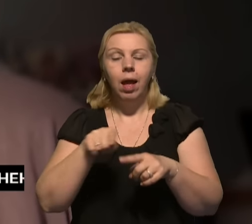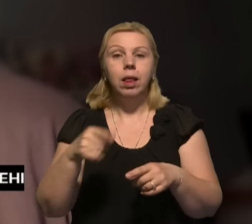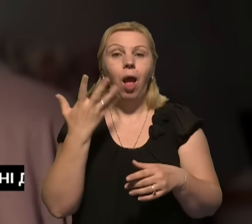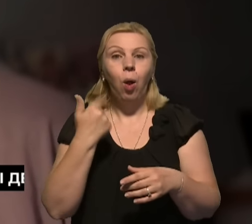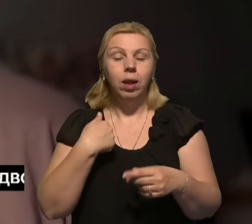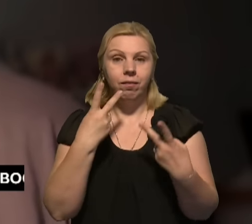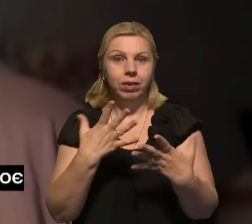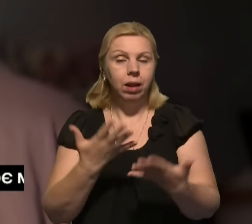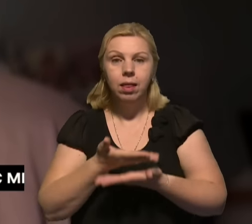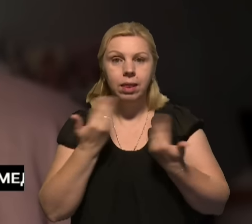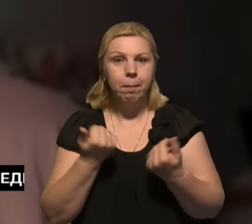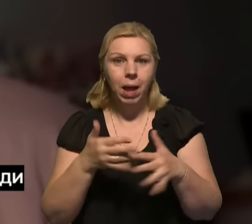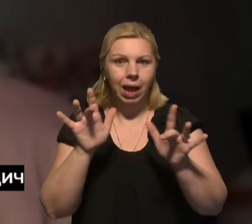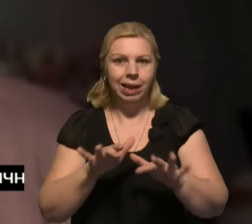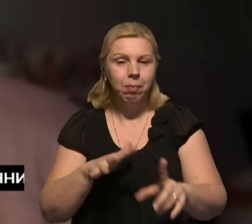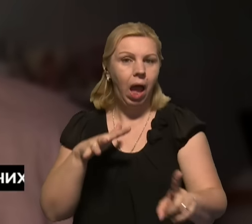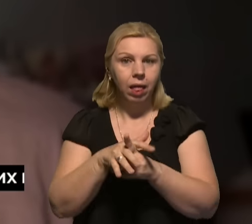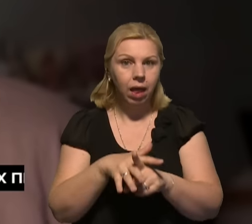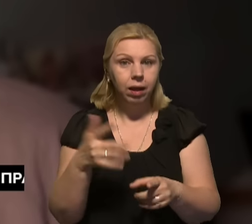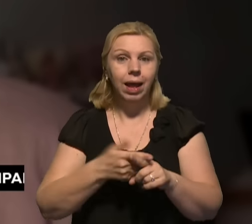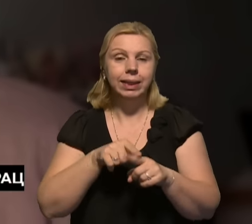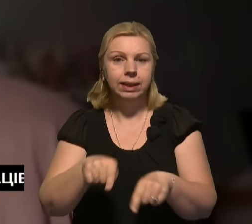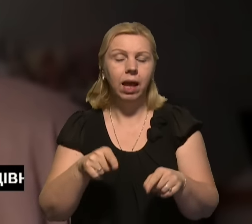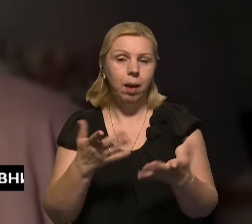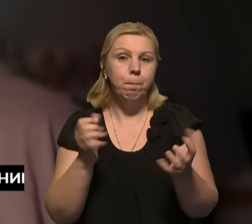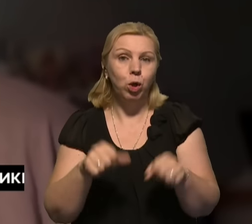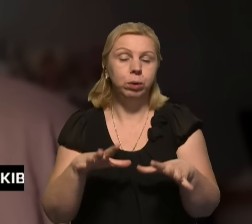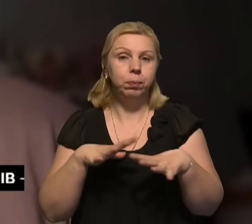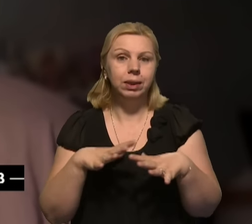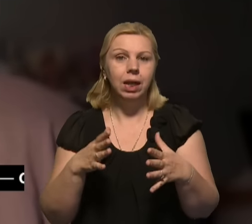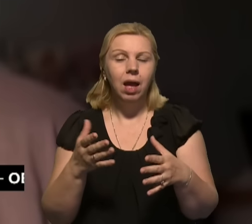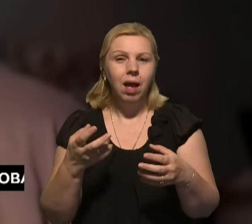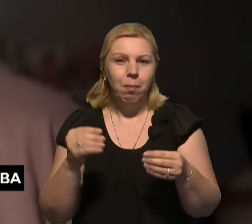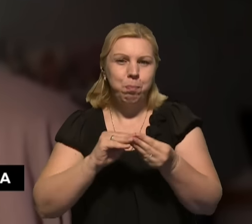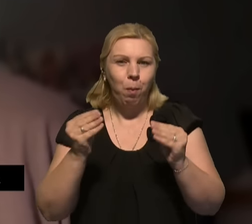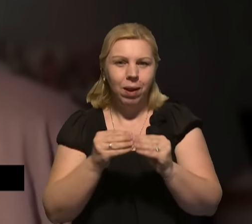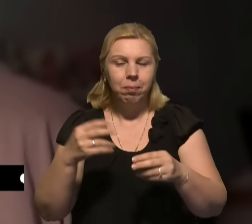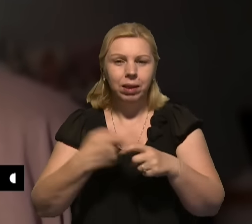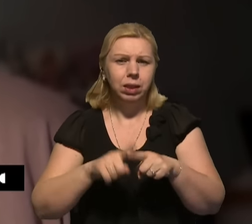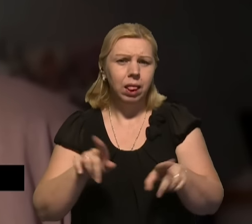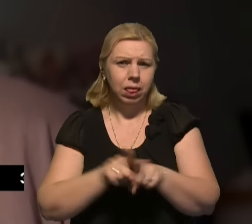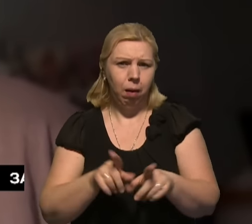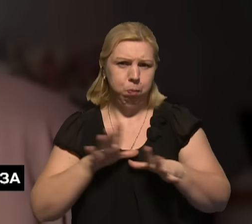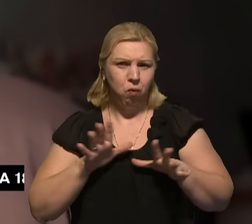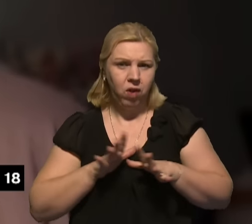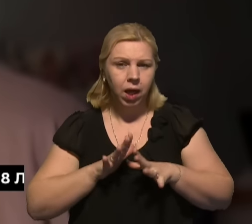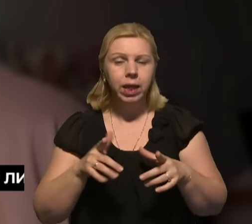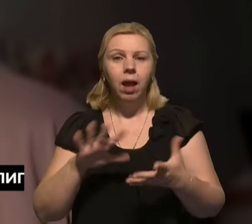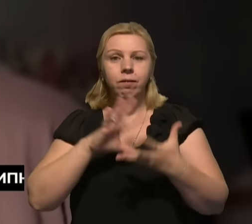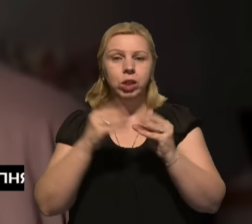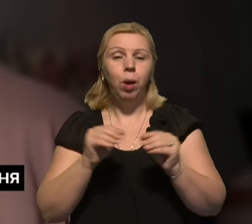що, як виглядає, не є кібератакою. Це, скоріше за все, збій. Це таке трапляється цілком,